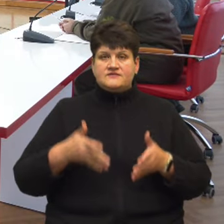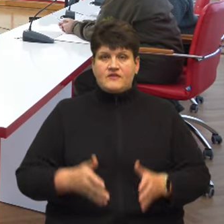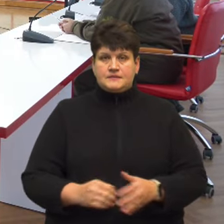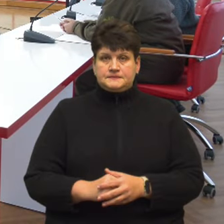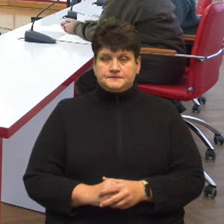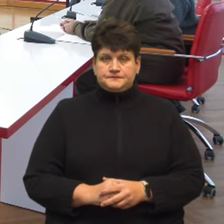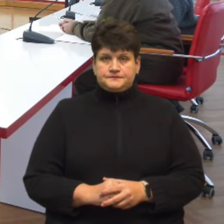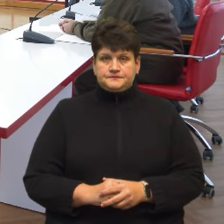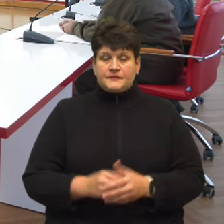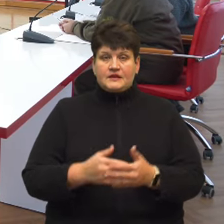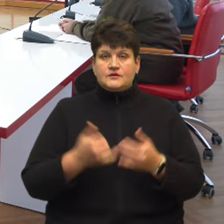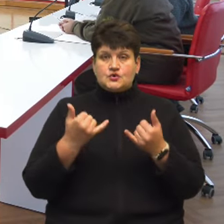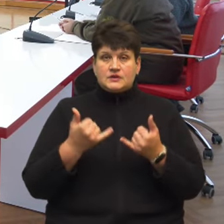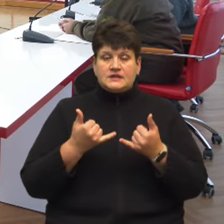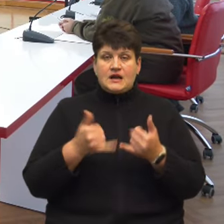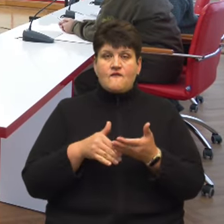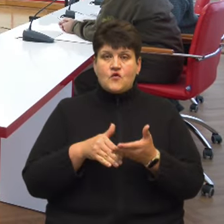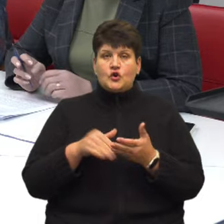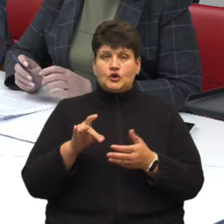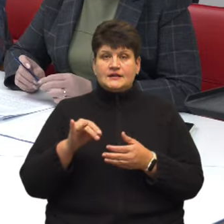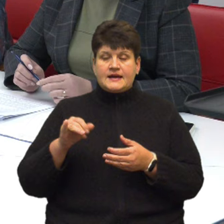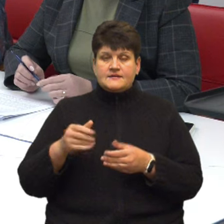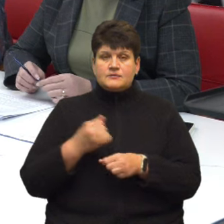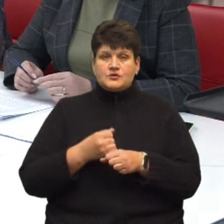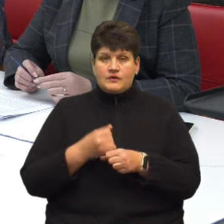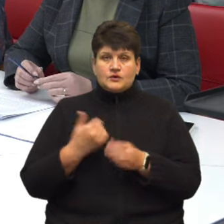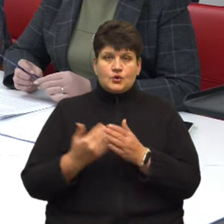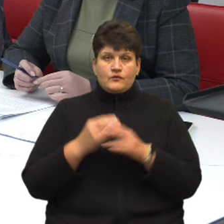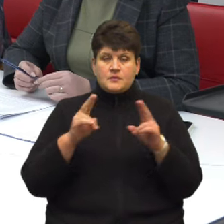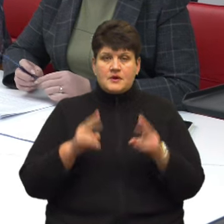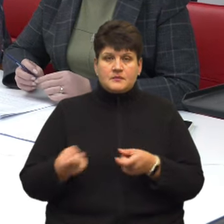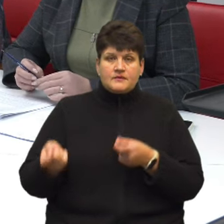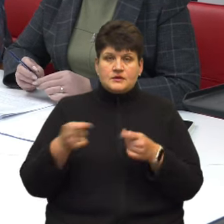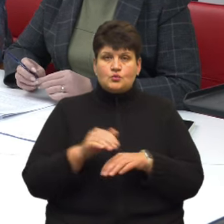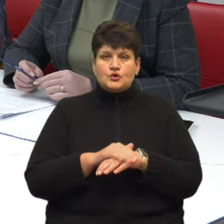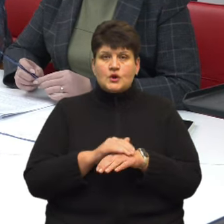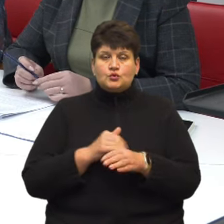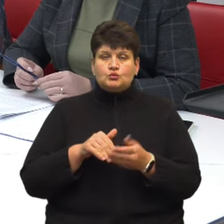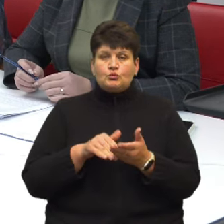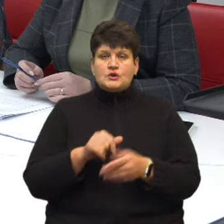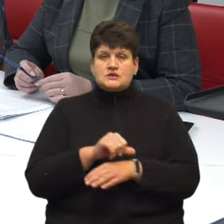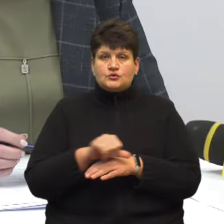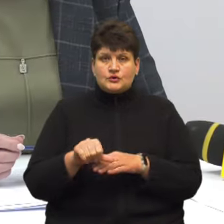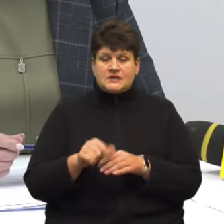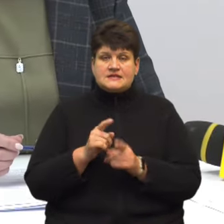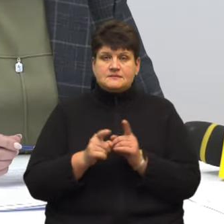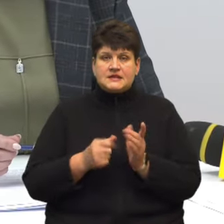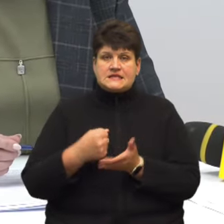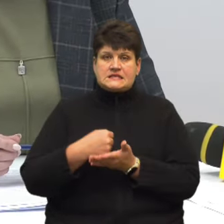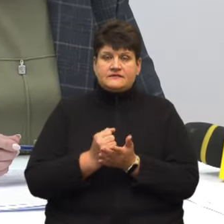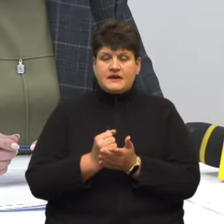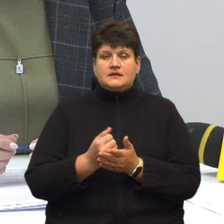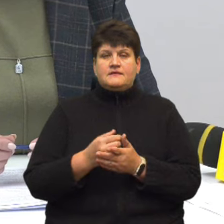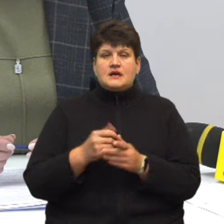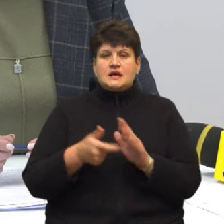Від сьогодні для волонтерів запрацювали нові правила ввезення гуманітарної допомоги із-за кордону. Зміни затвердив Кабінет міністрів 5 вересня